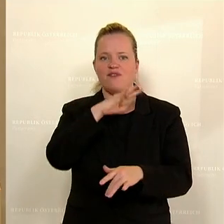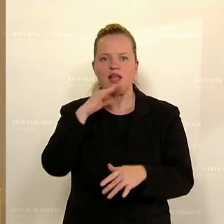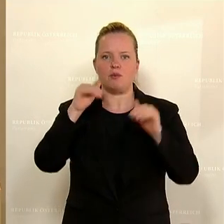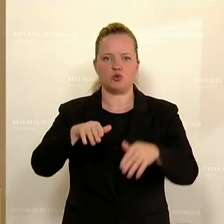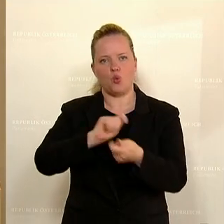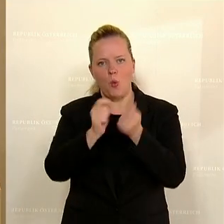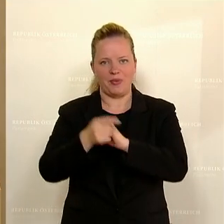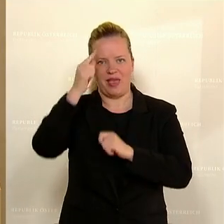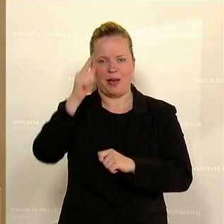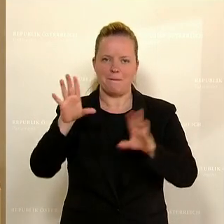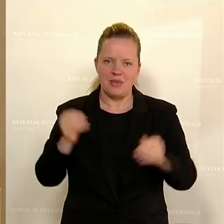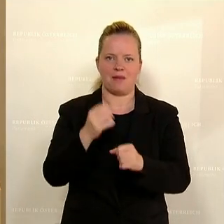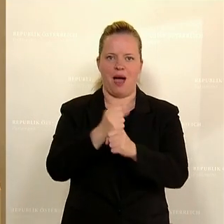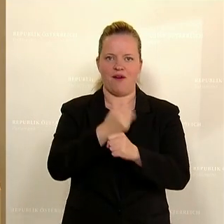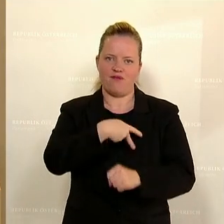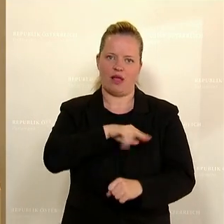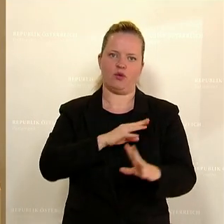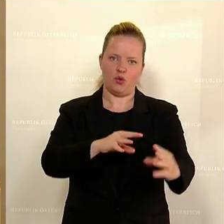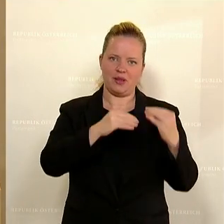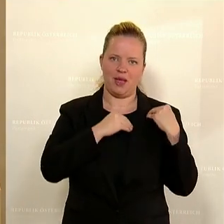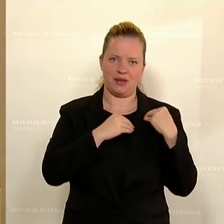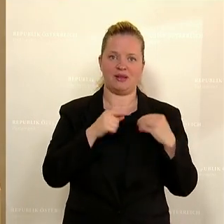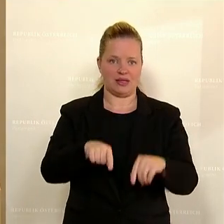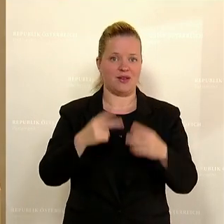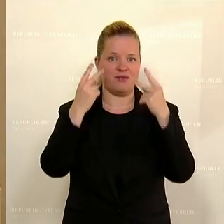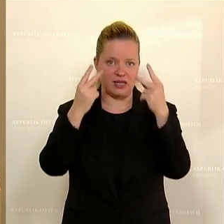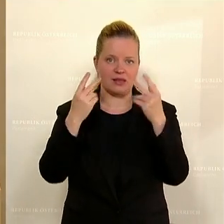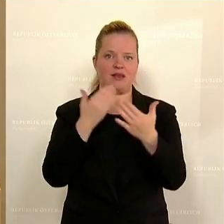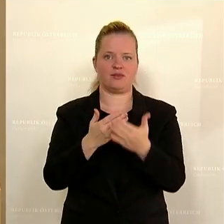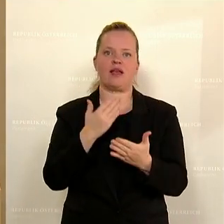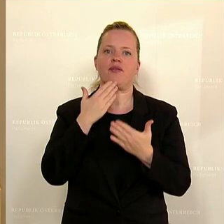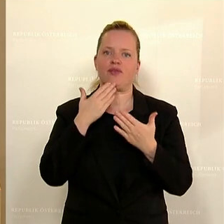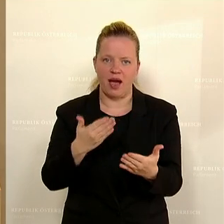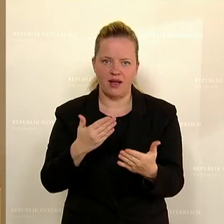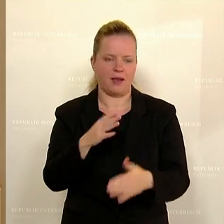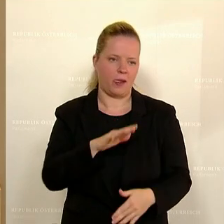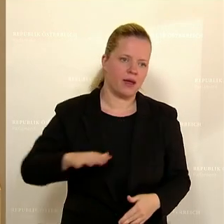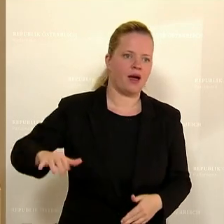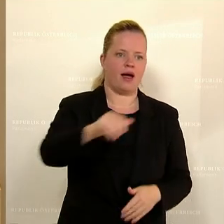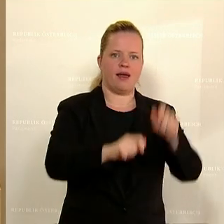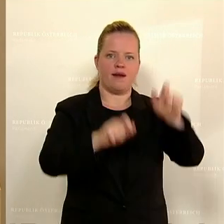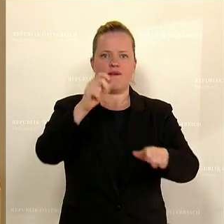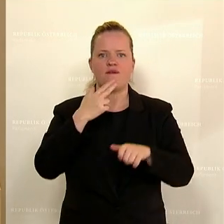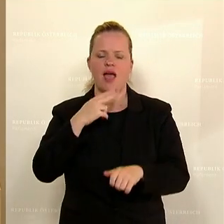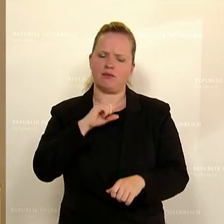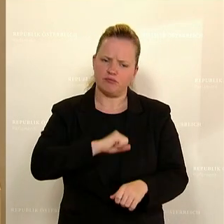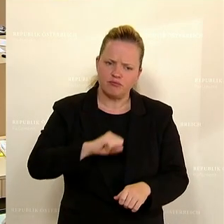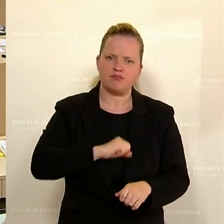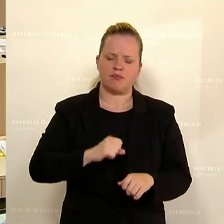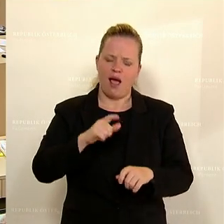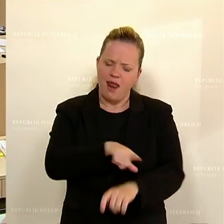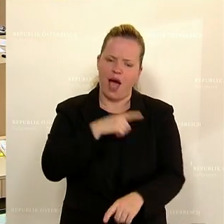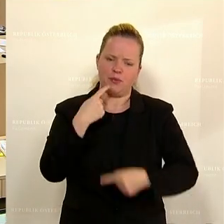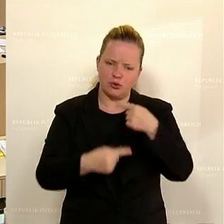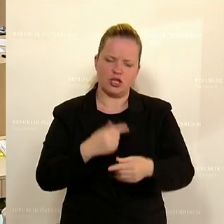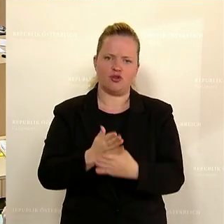Das ist dennoch extrem wichtig. Deshalb ein großes Danke an alle, die sich mit großer Ausdauer an diesem schon langen Prozess